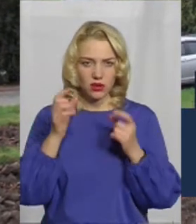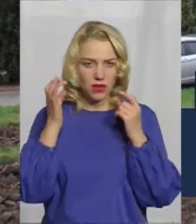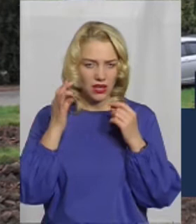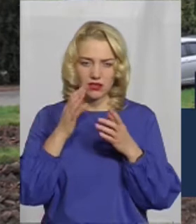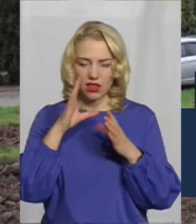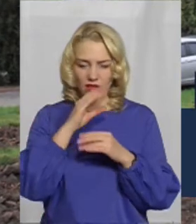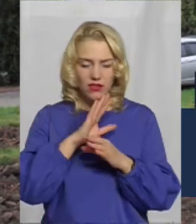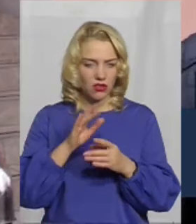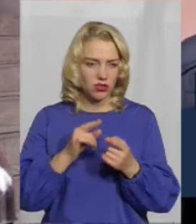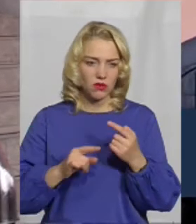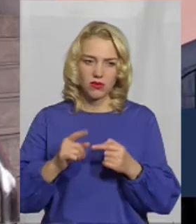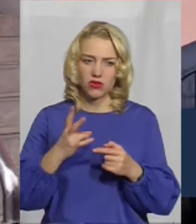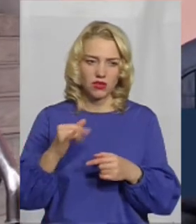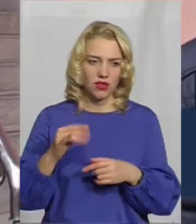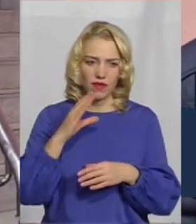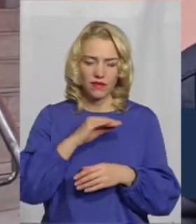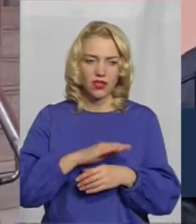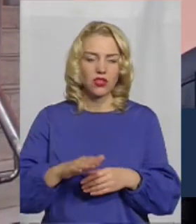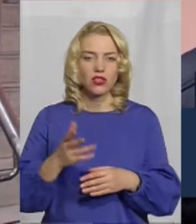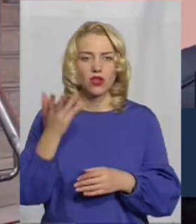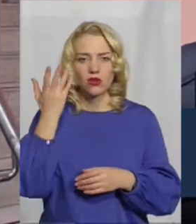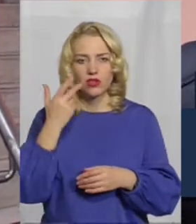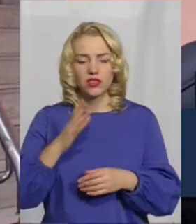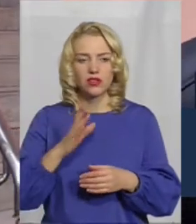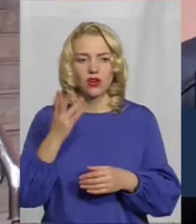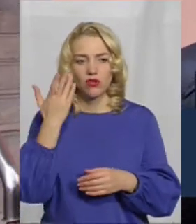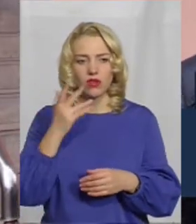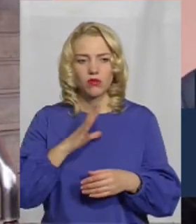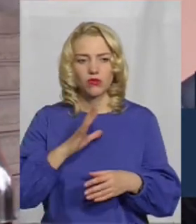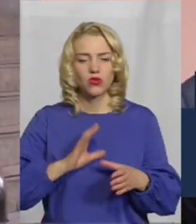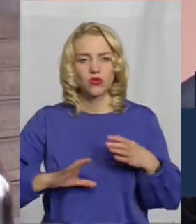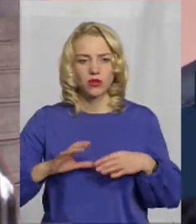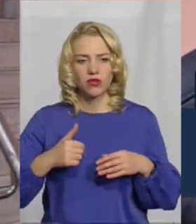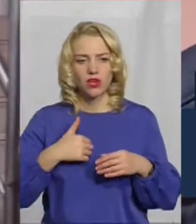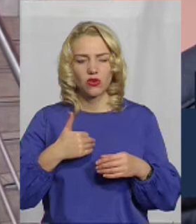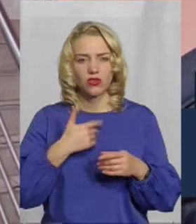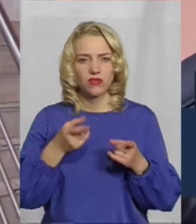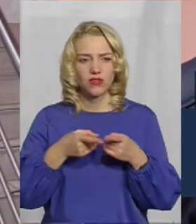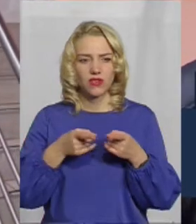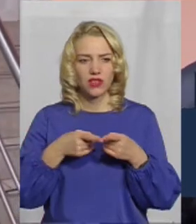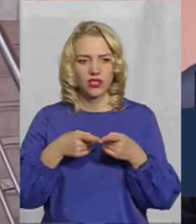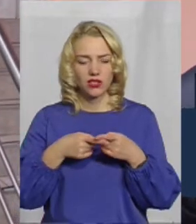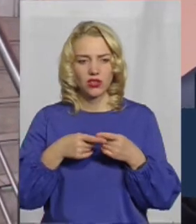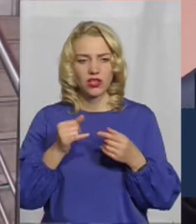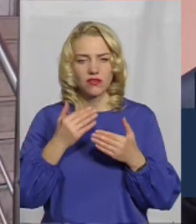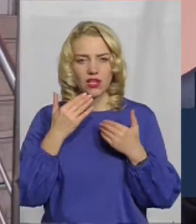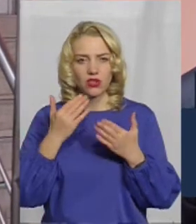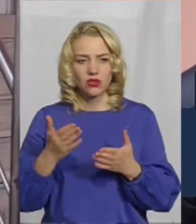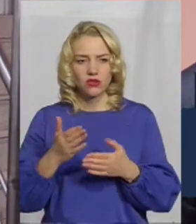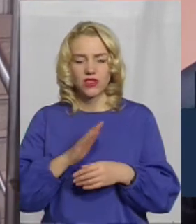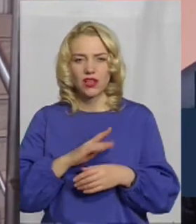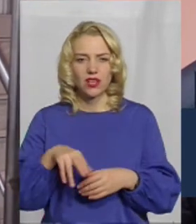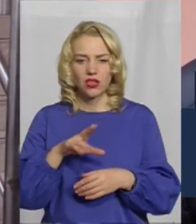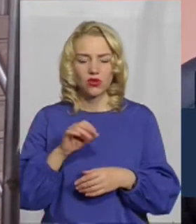Ні, не вдалося. Колись, будучи студентом, я хотів знімати квартиру, звернувся не до